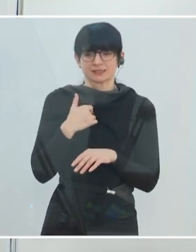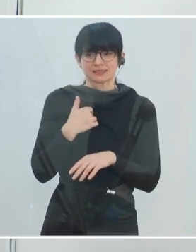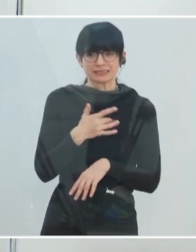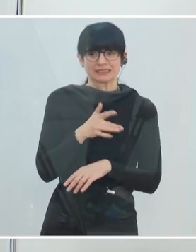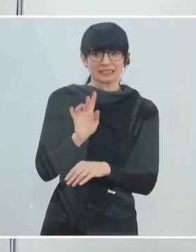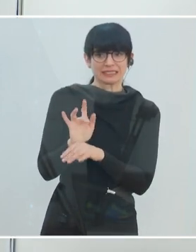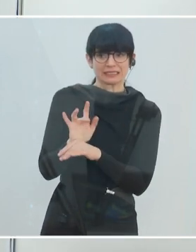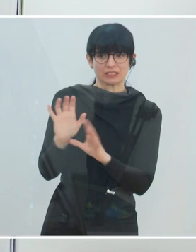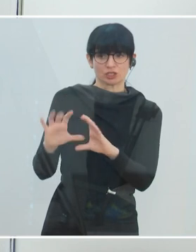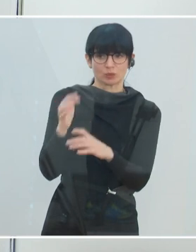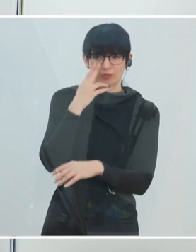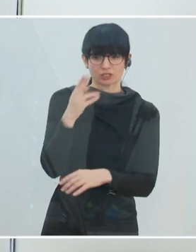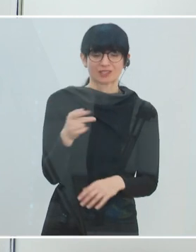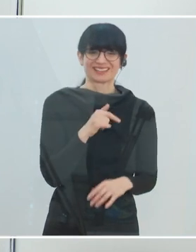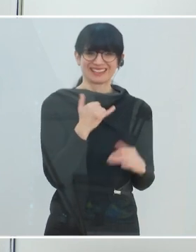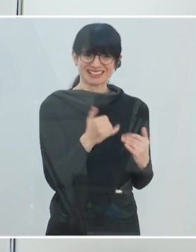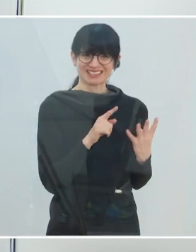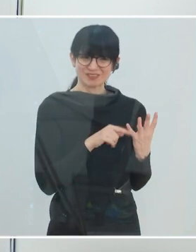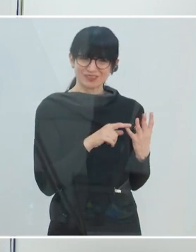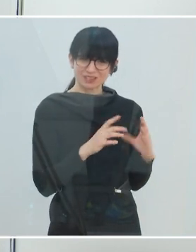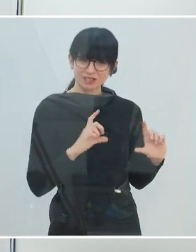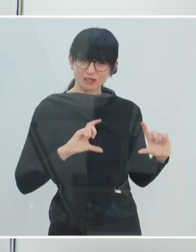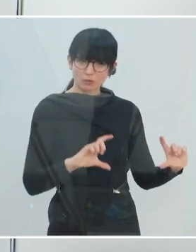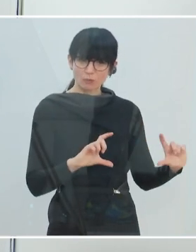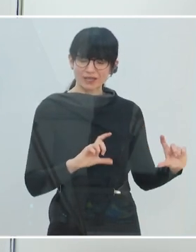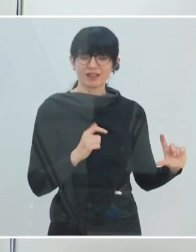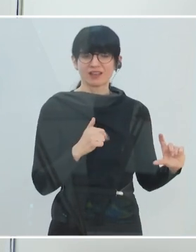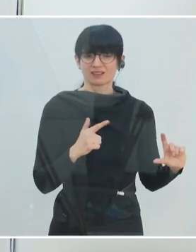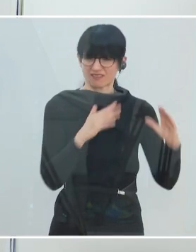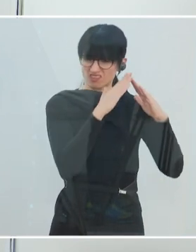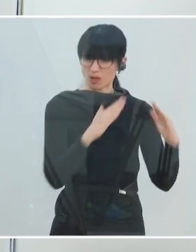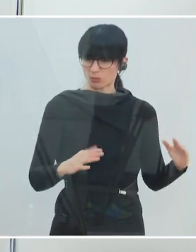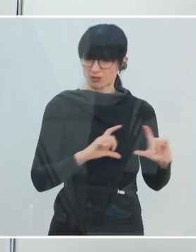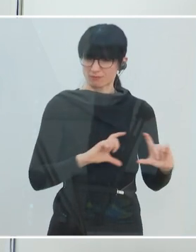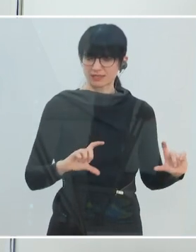Gesamtbevölkerung geht es dann eigentlich um fünf Bereiche.